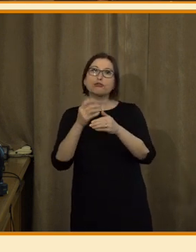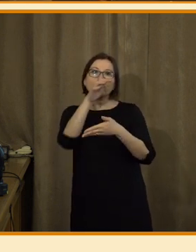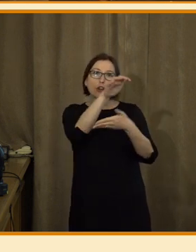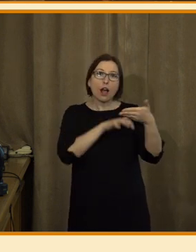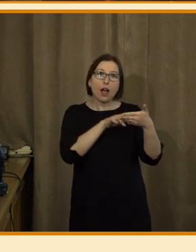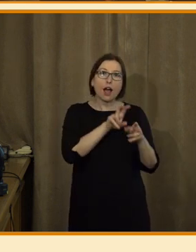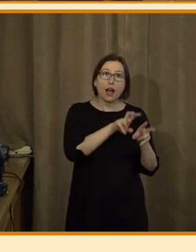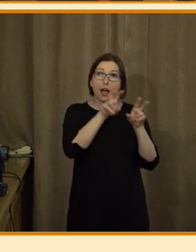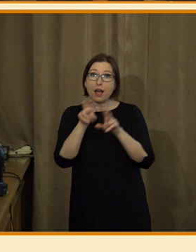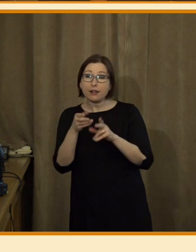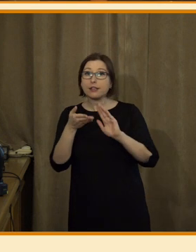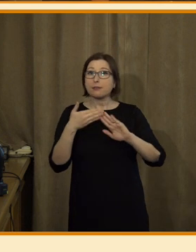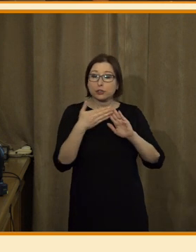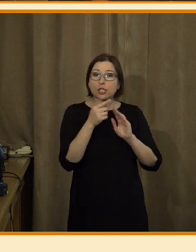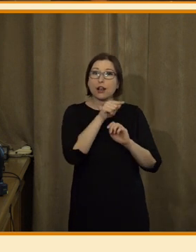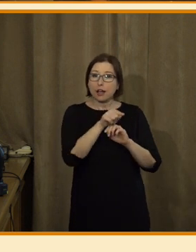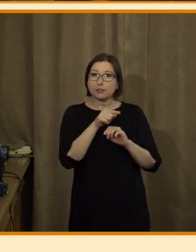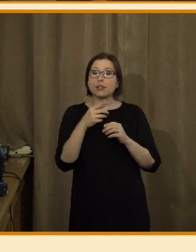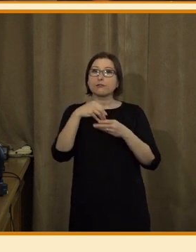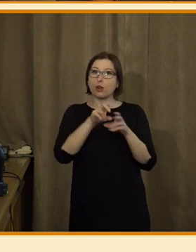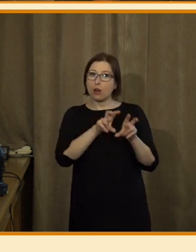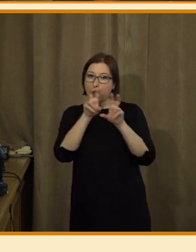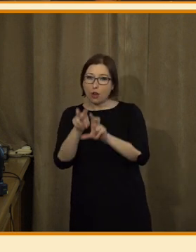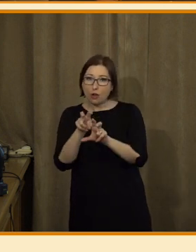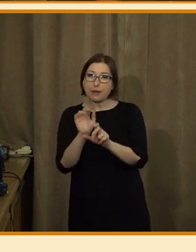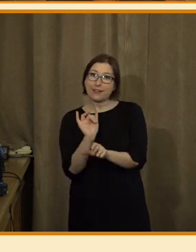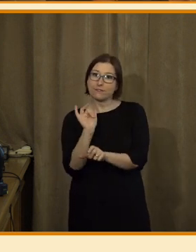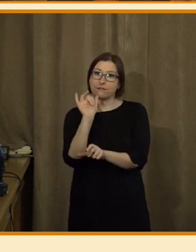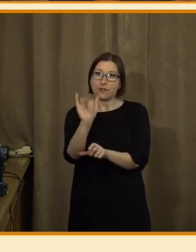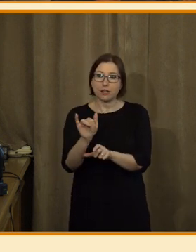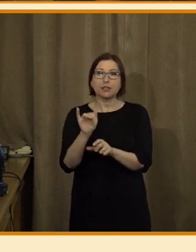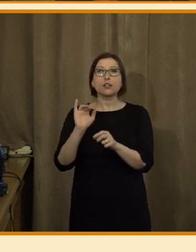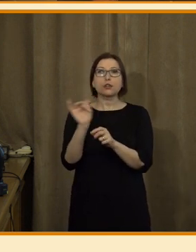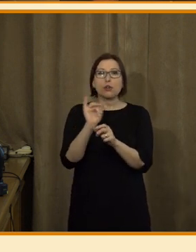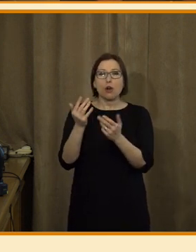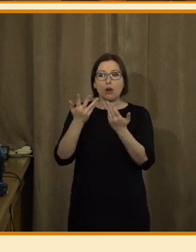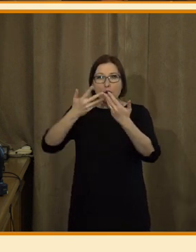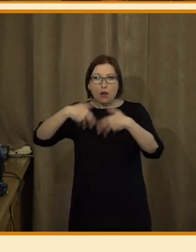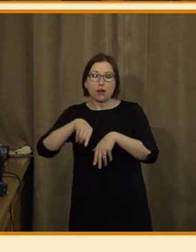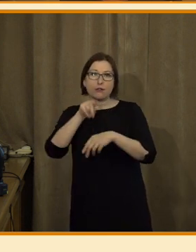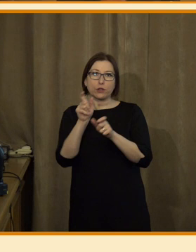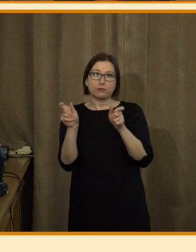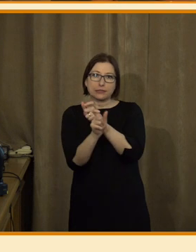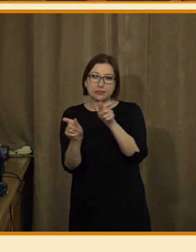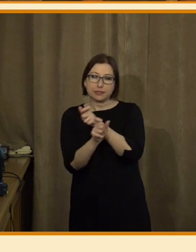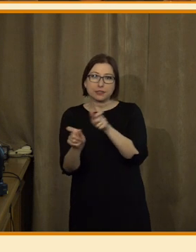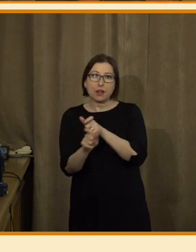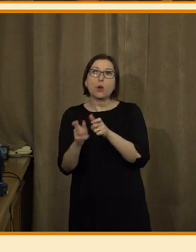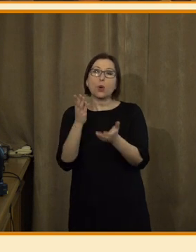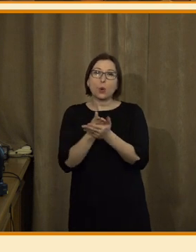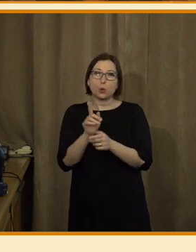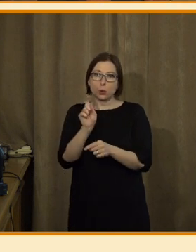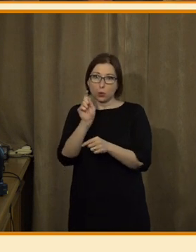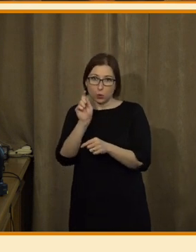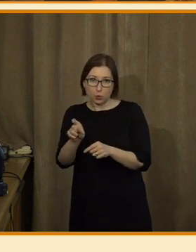článek, třeba údele toho článku našeho, co tam dáte. Velký jazykový model to zpracuje do vstupu, dramaturg to jenom